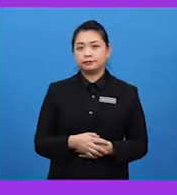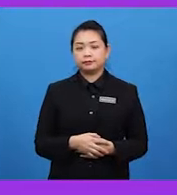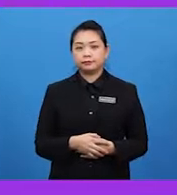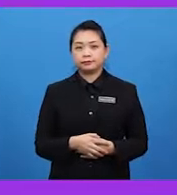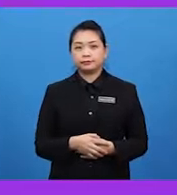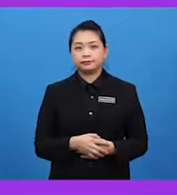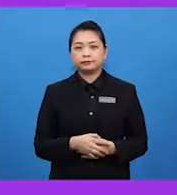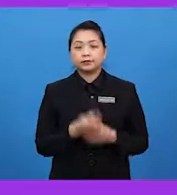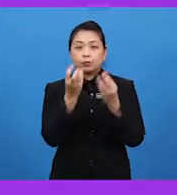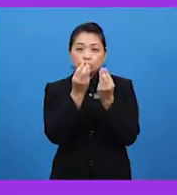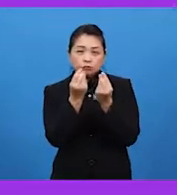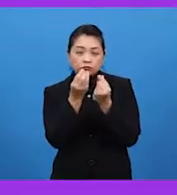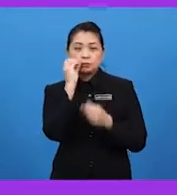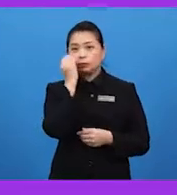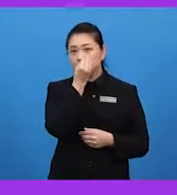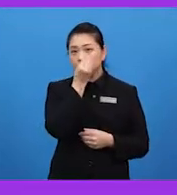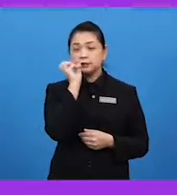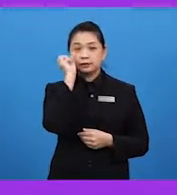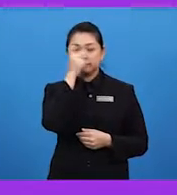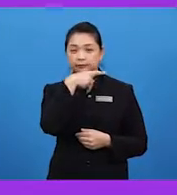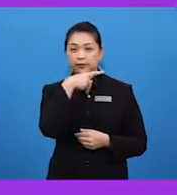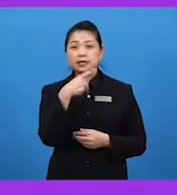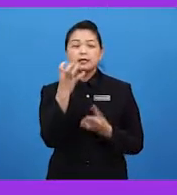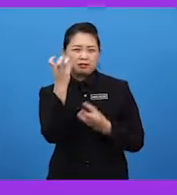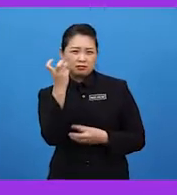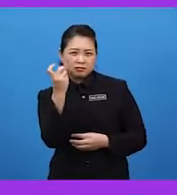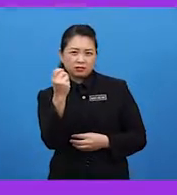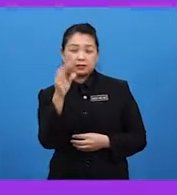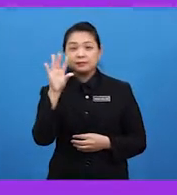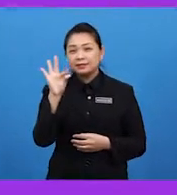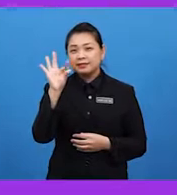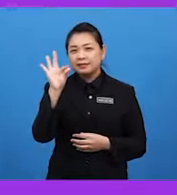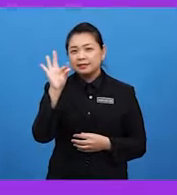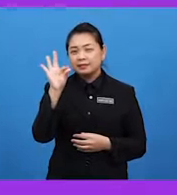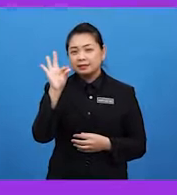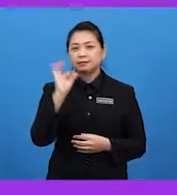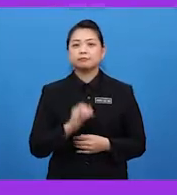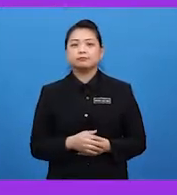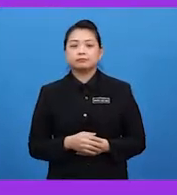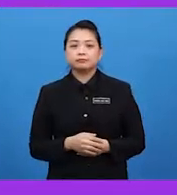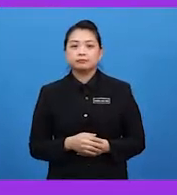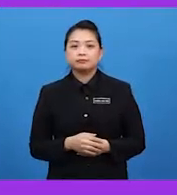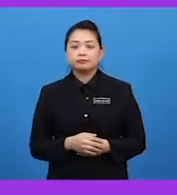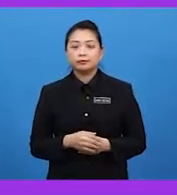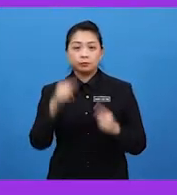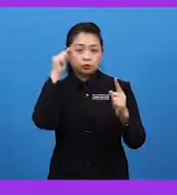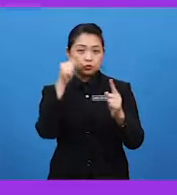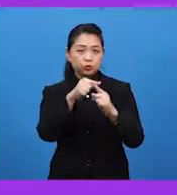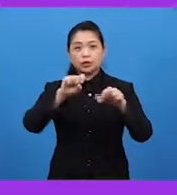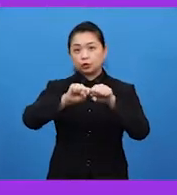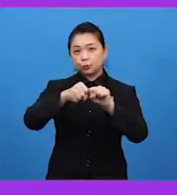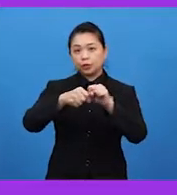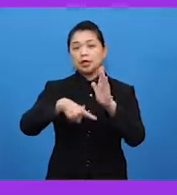Butir dubunganya pula bersifat kasar dan melekit. Hal ini bertujuan supaya